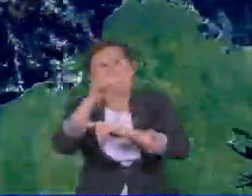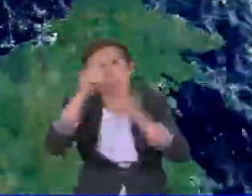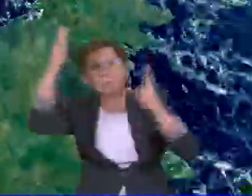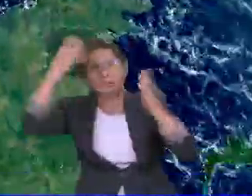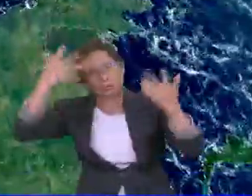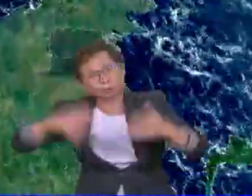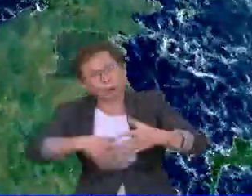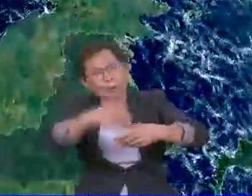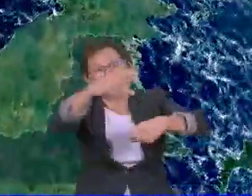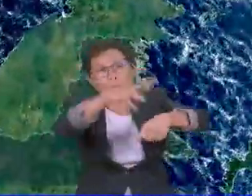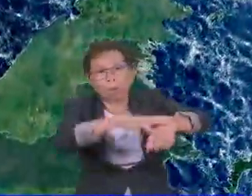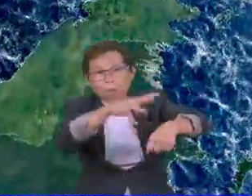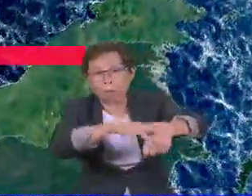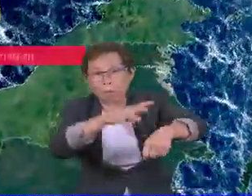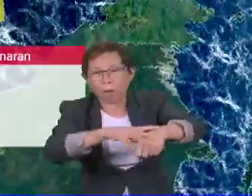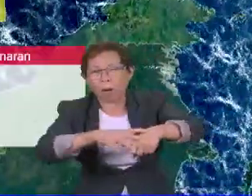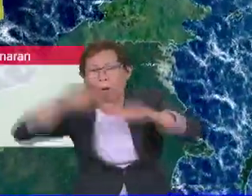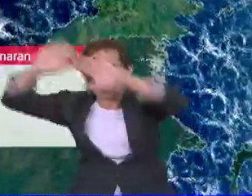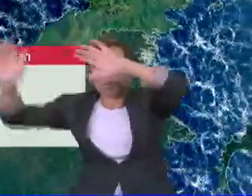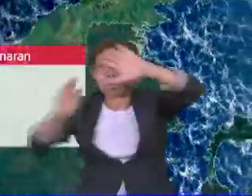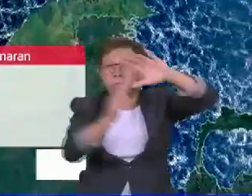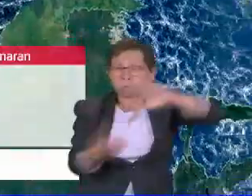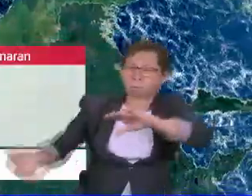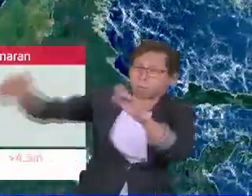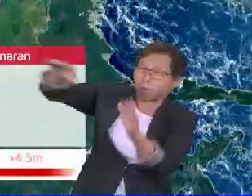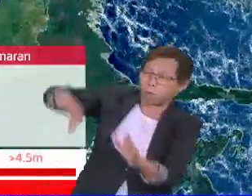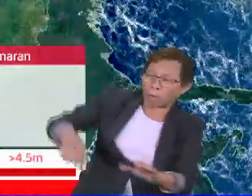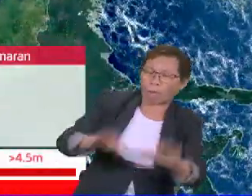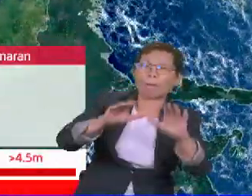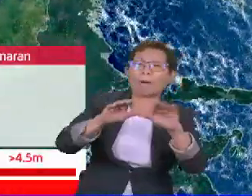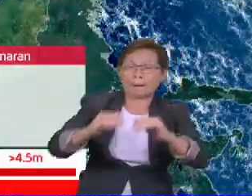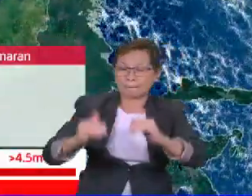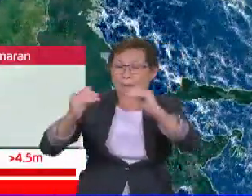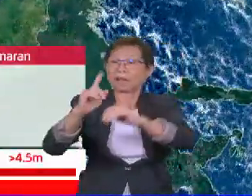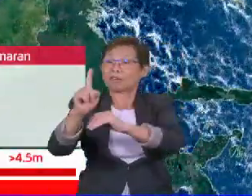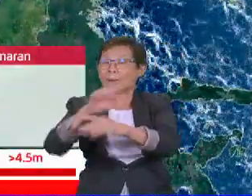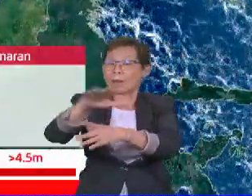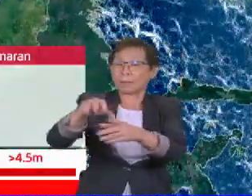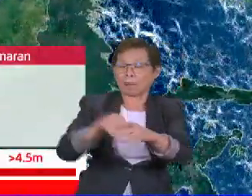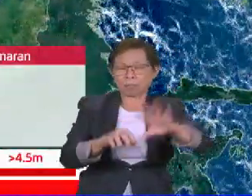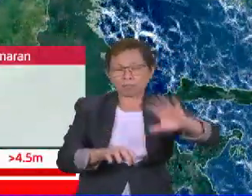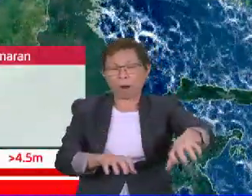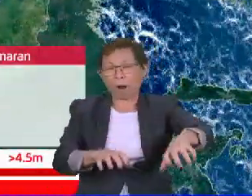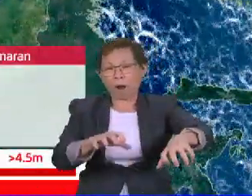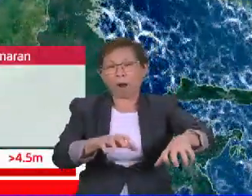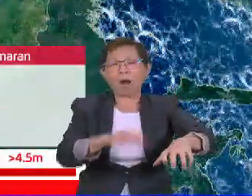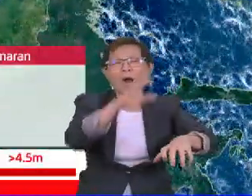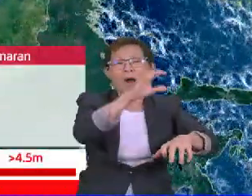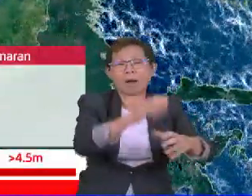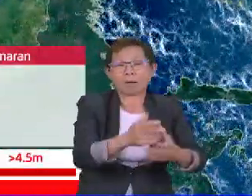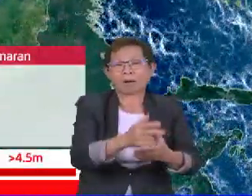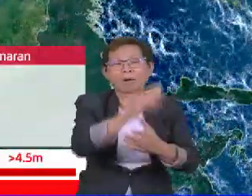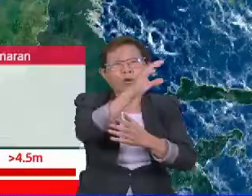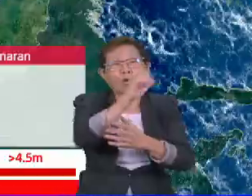telahpun mengeluarkan aman angin kencang dan laut berkelola pengkat pertama melibatkan kawasan perkapalan kondo,